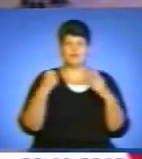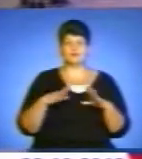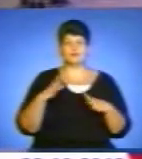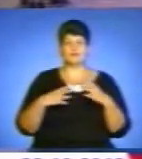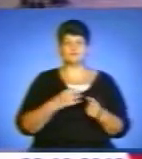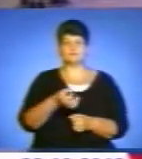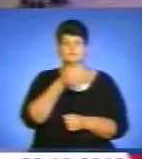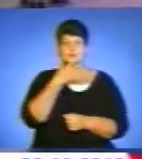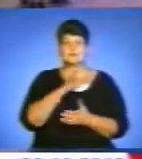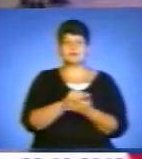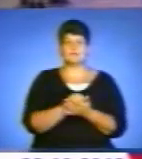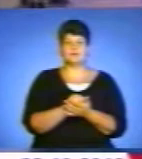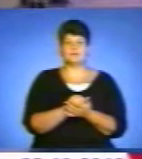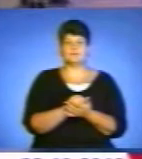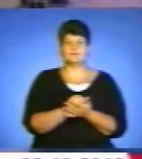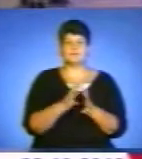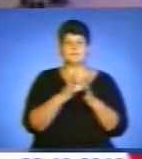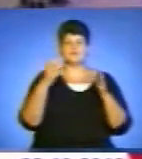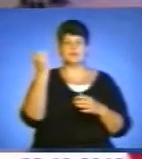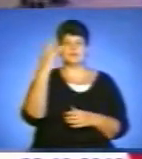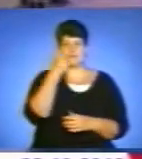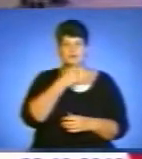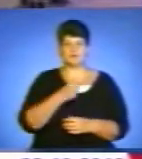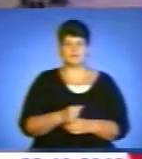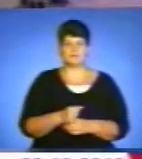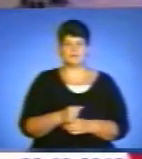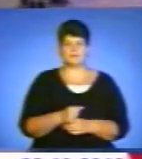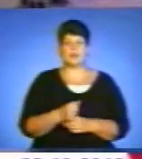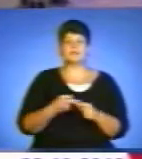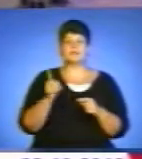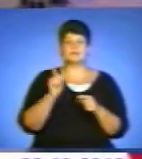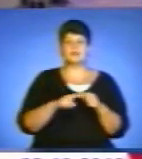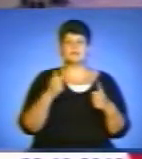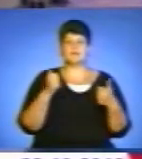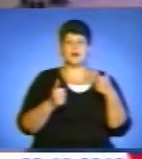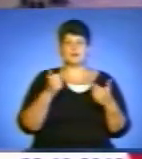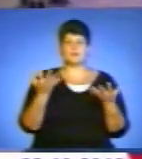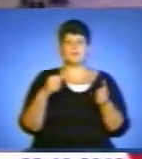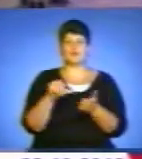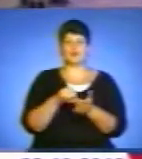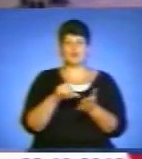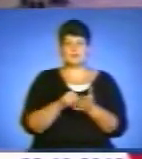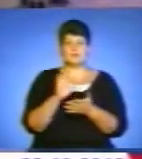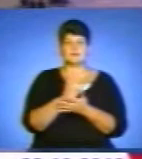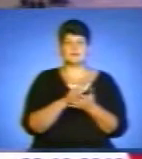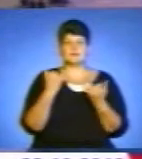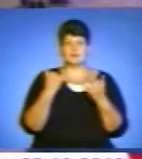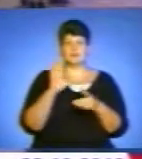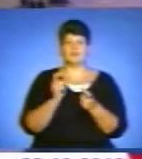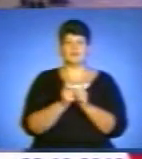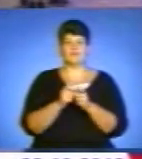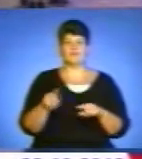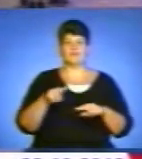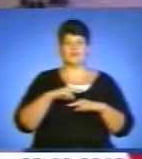сполобилось, займаюся вже більше 13 років. А на цих змаганнях приймаю участь і зараз їх маємо доборотися у